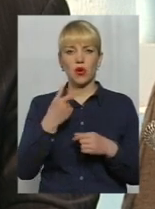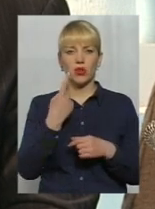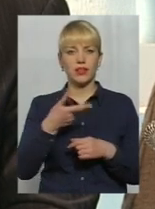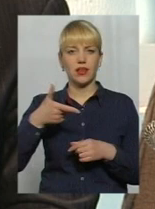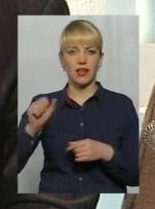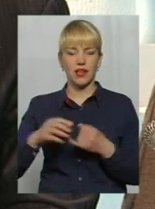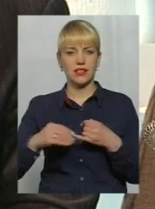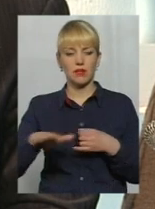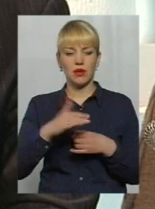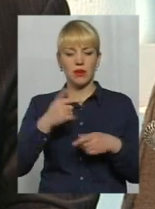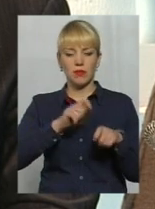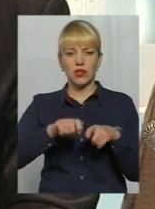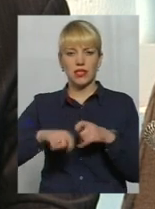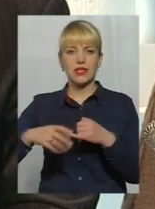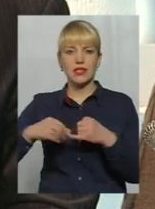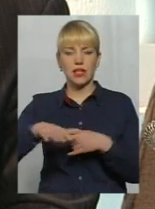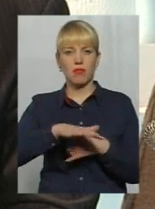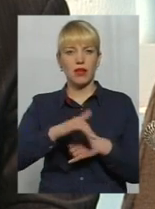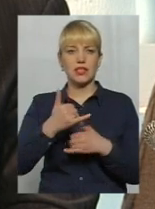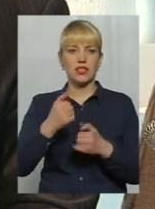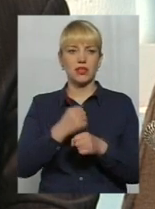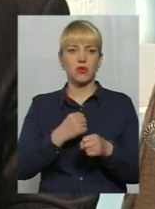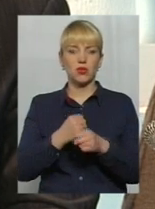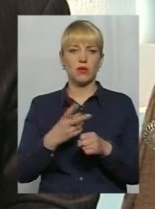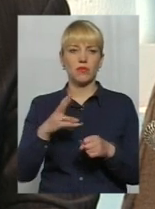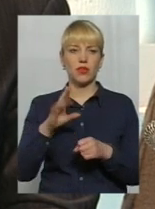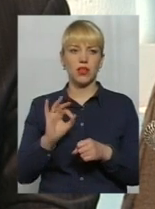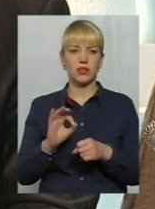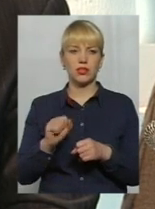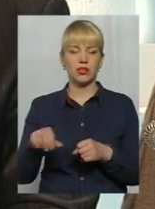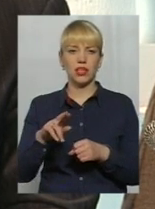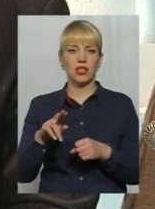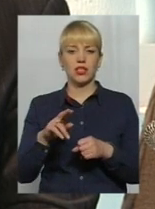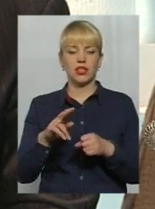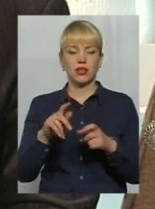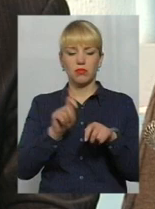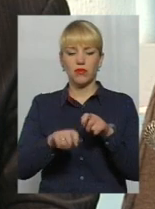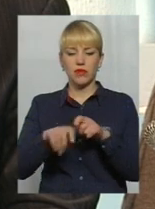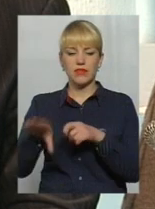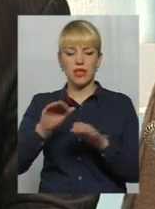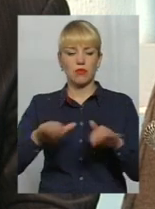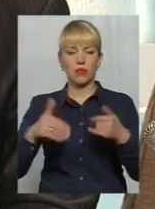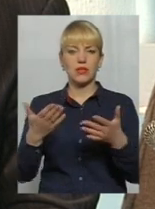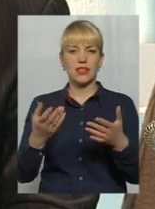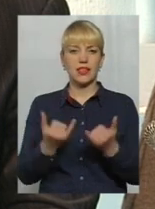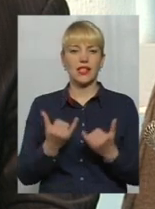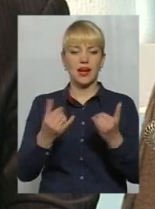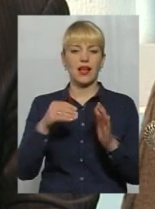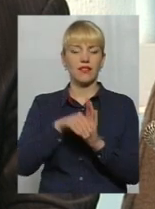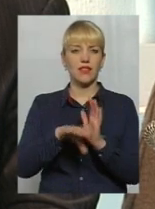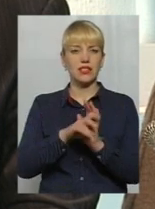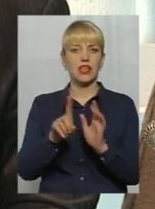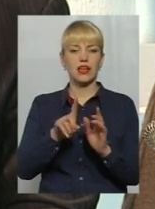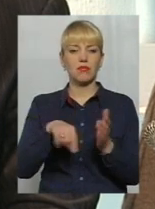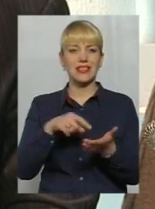провели інвентаризацію землі, зараз працюємо над формуванням тих конкретних пропозицій для інвесторів, які міська рада може запропонувати